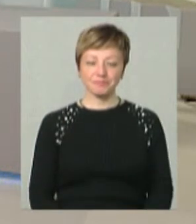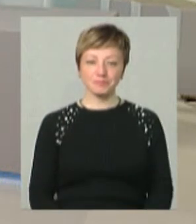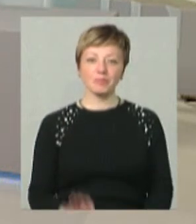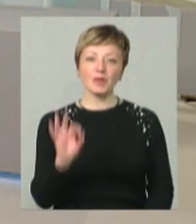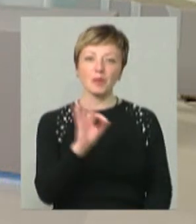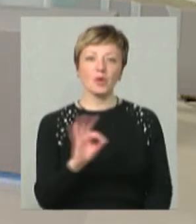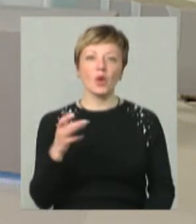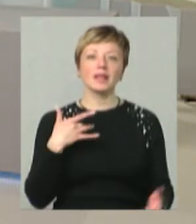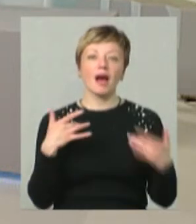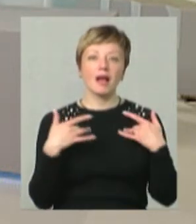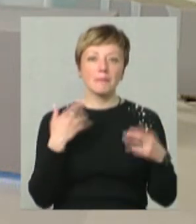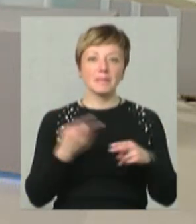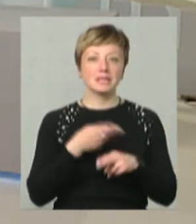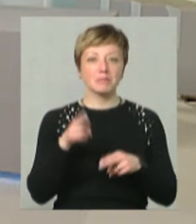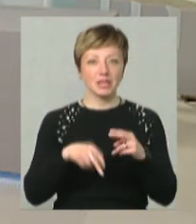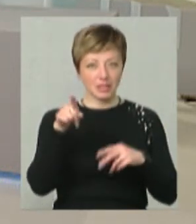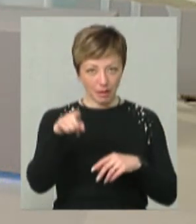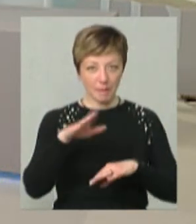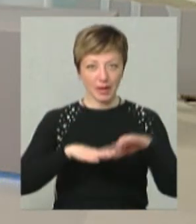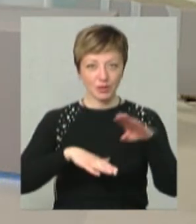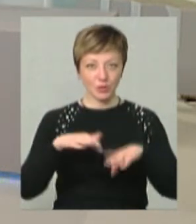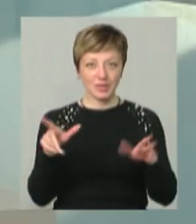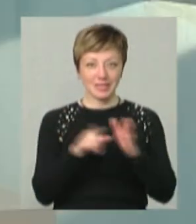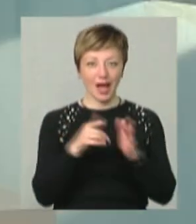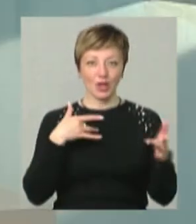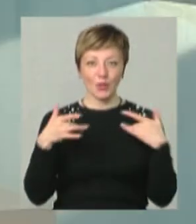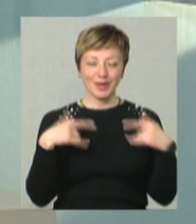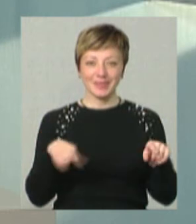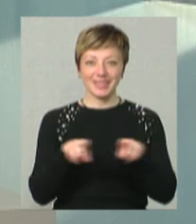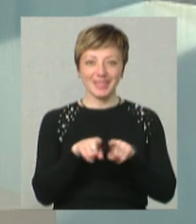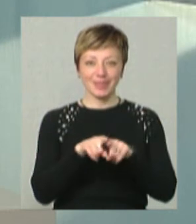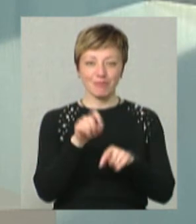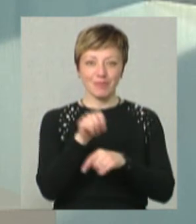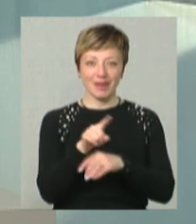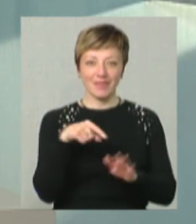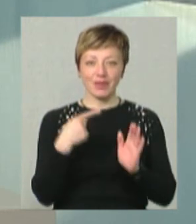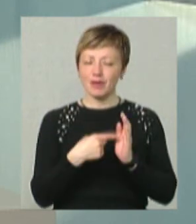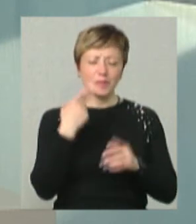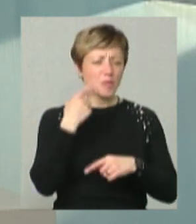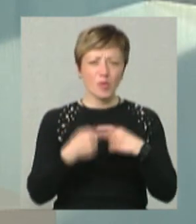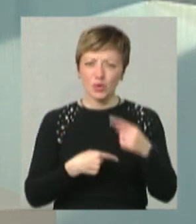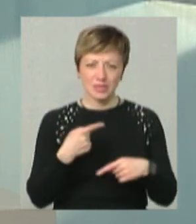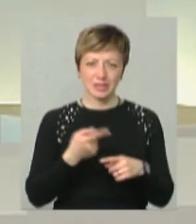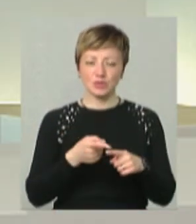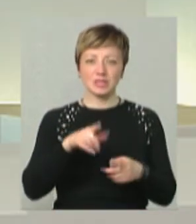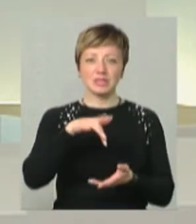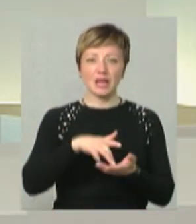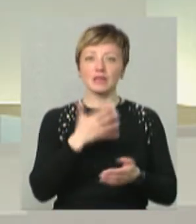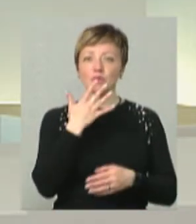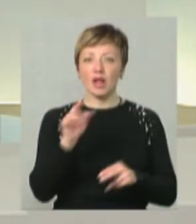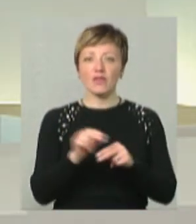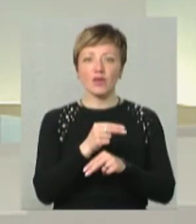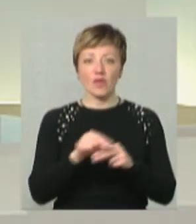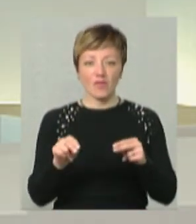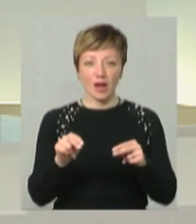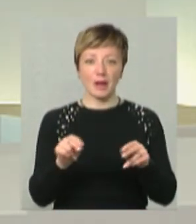театру «Без меж», як часто ви там практикуєте з акторами такі справи? Постійно. Тому що Центр національного оховання